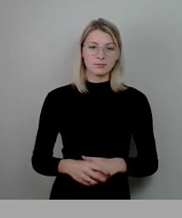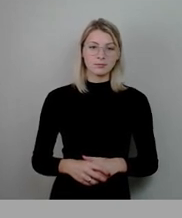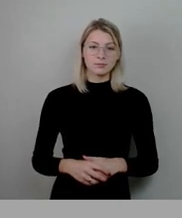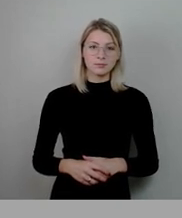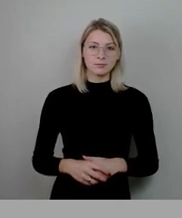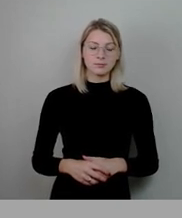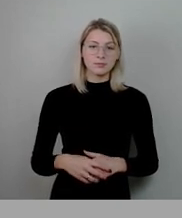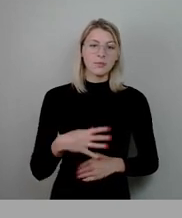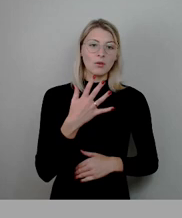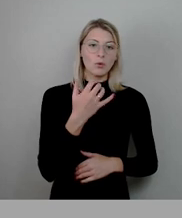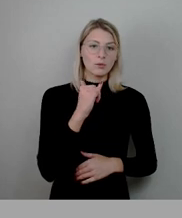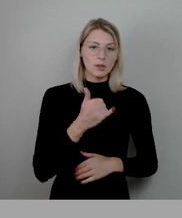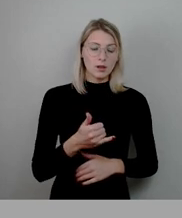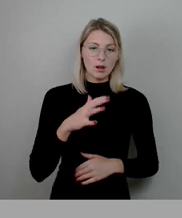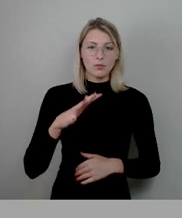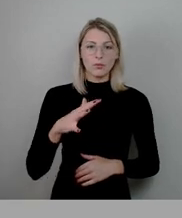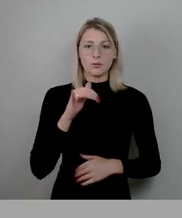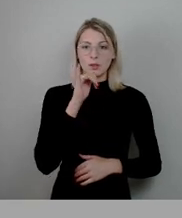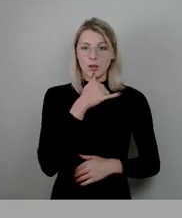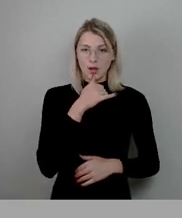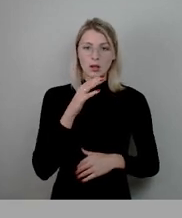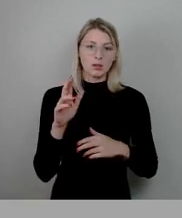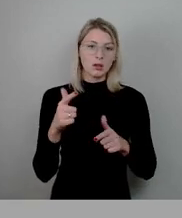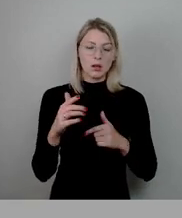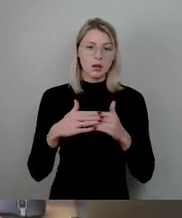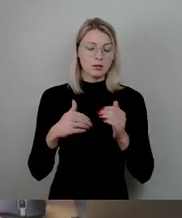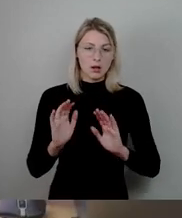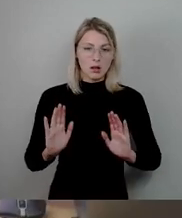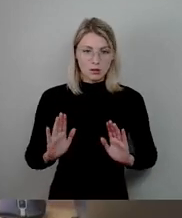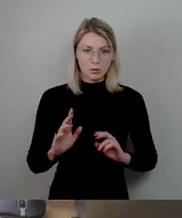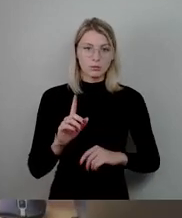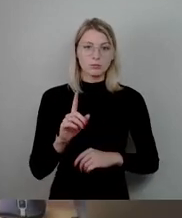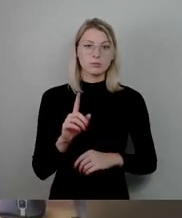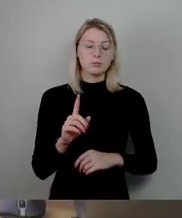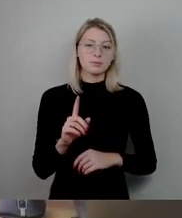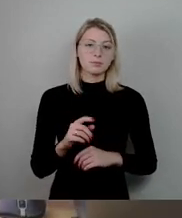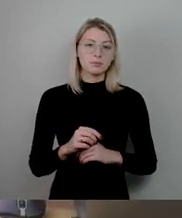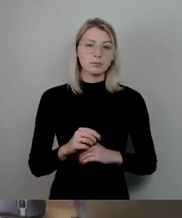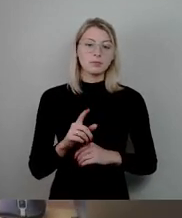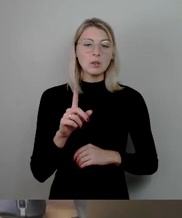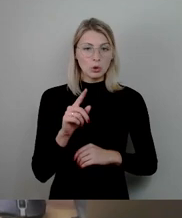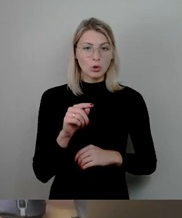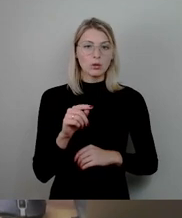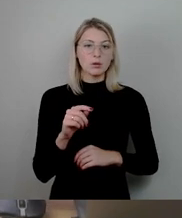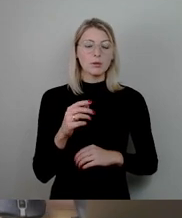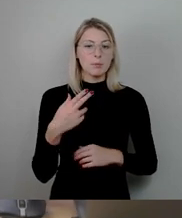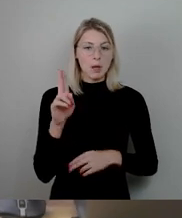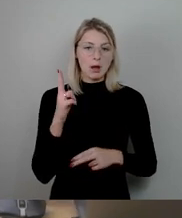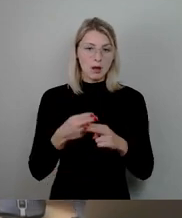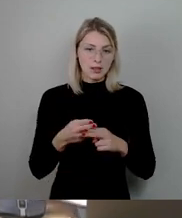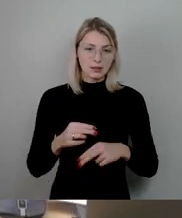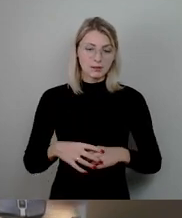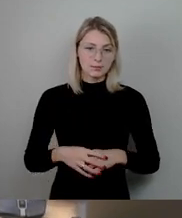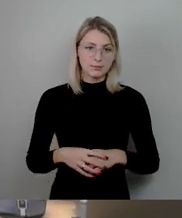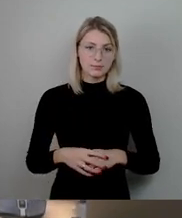Das hätte mit 50, ja, 15, nein, Enthaltung eine entsprechende Mehrheit. In